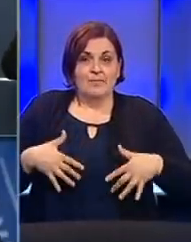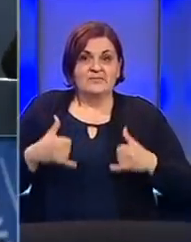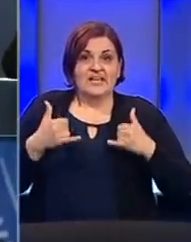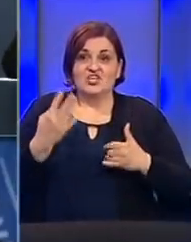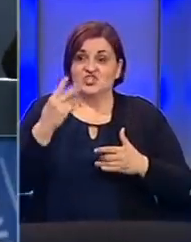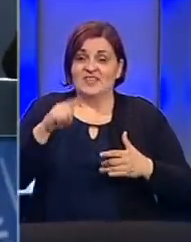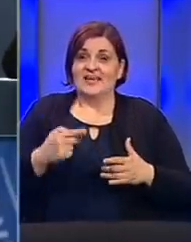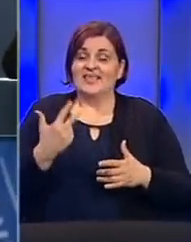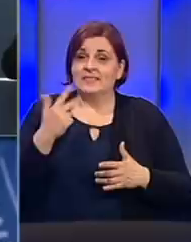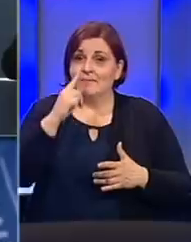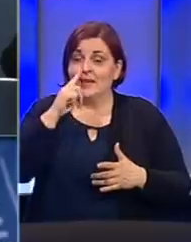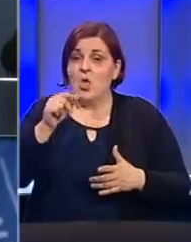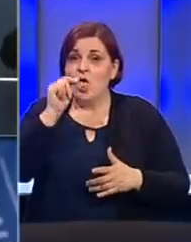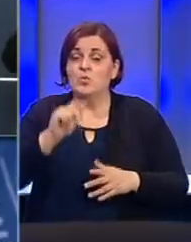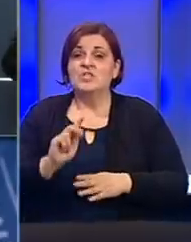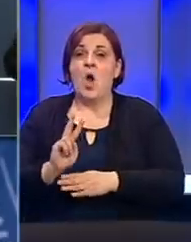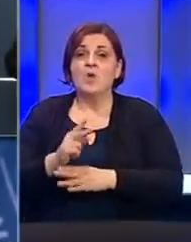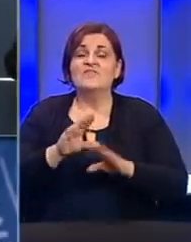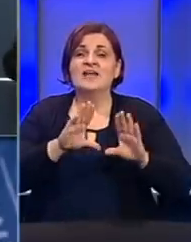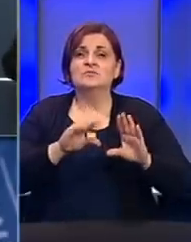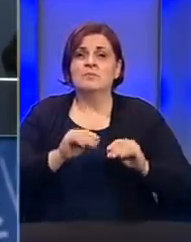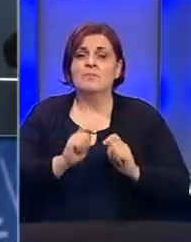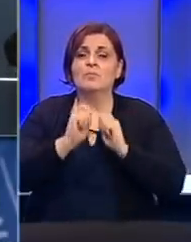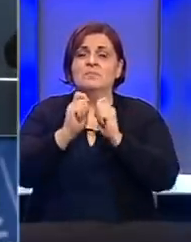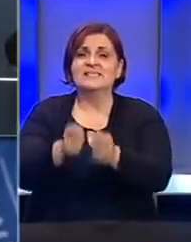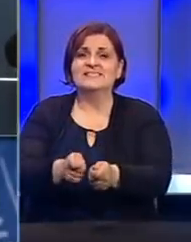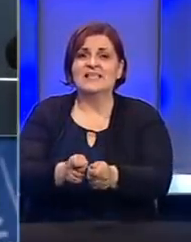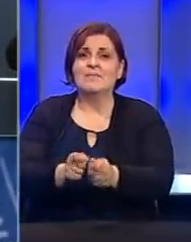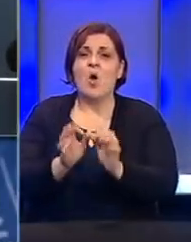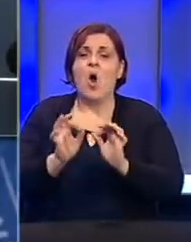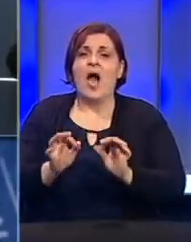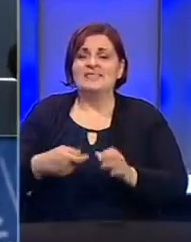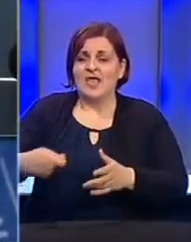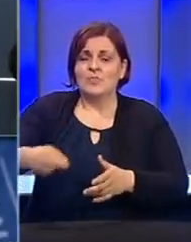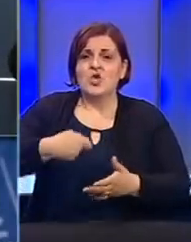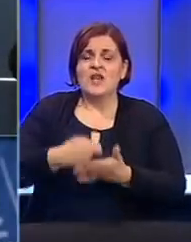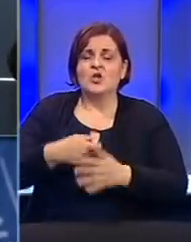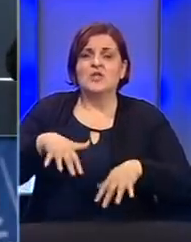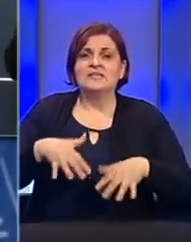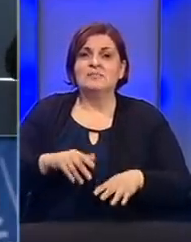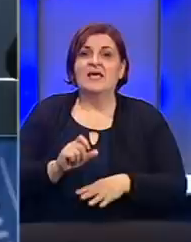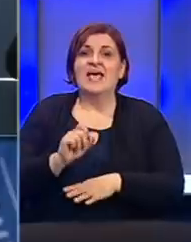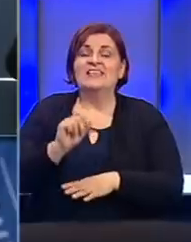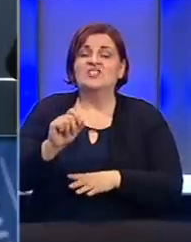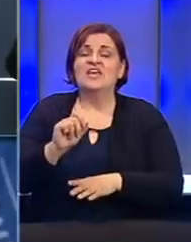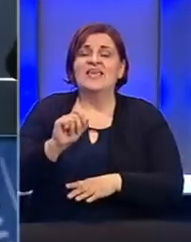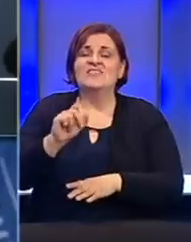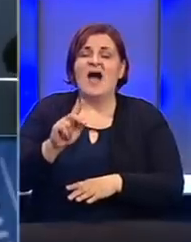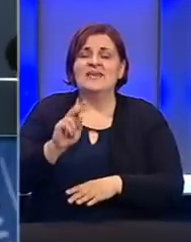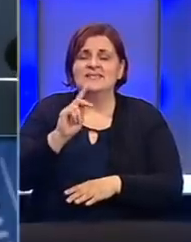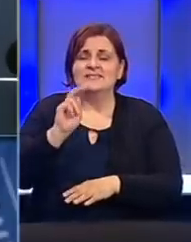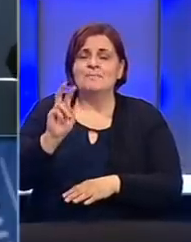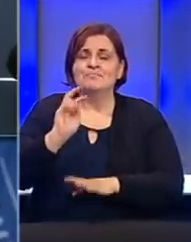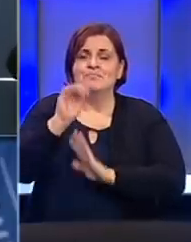4,3 milijuna ljudi od 12. ožujka podnijelo je zahtjeve za osiguranje od neuposlenosti. gotovo 12 milijardi dolara.